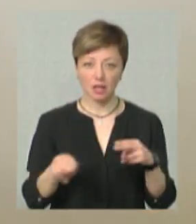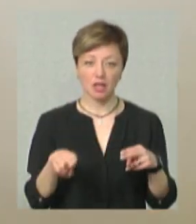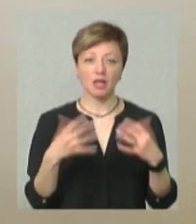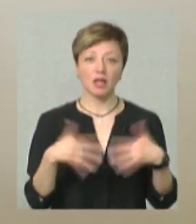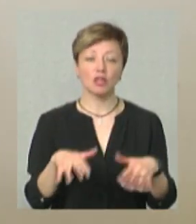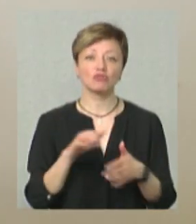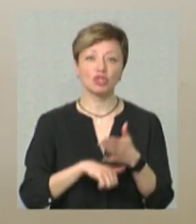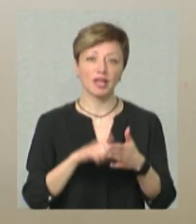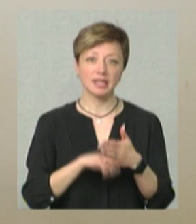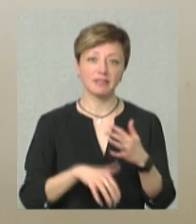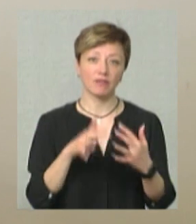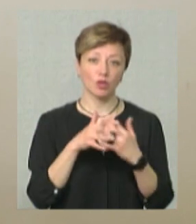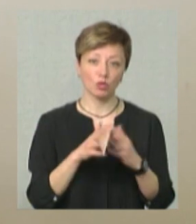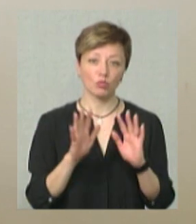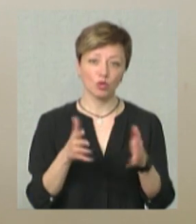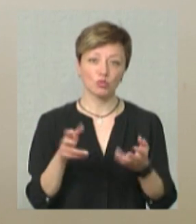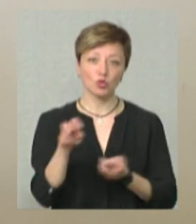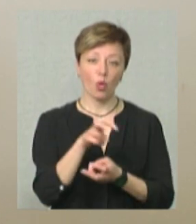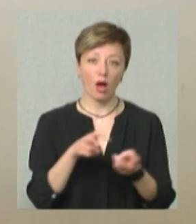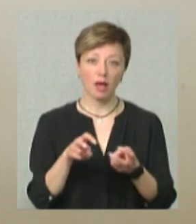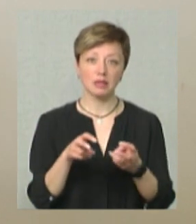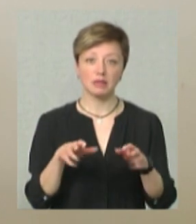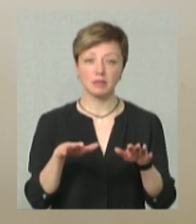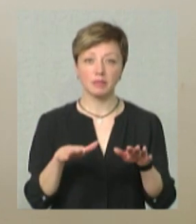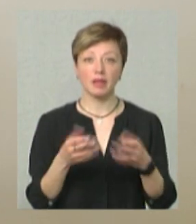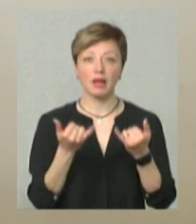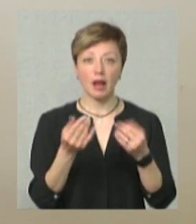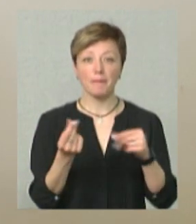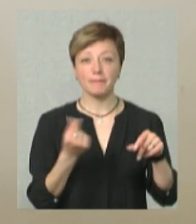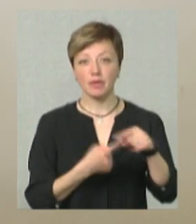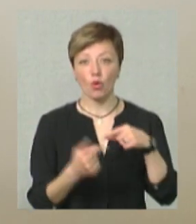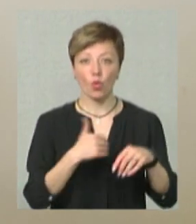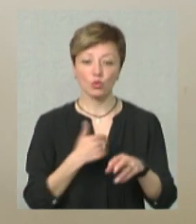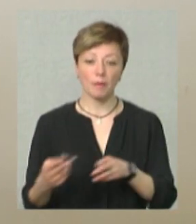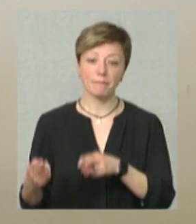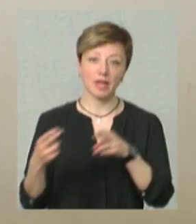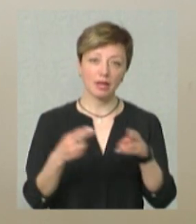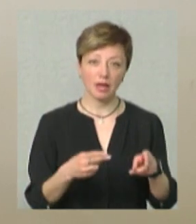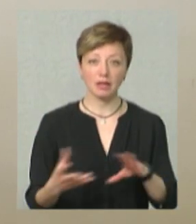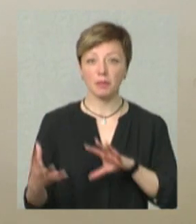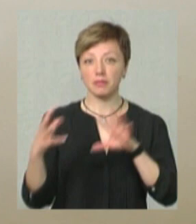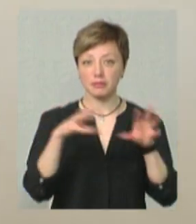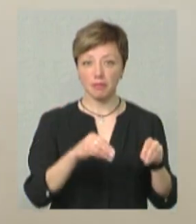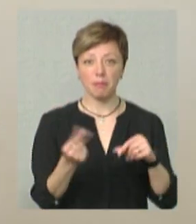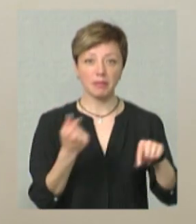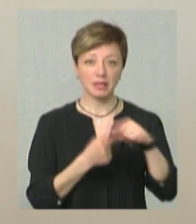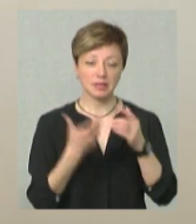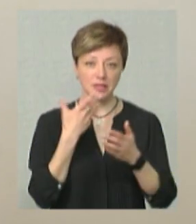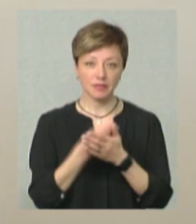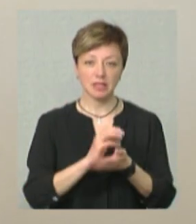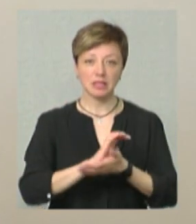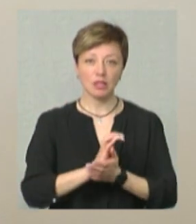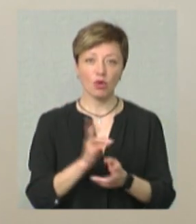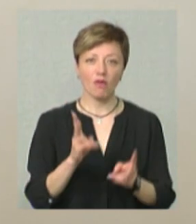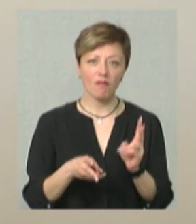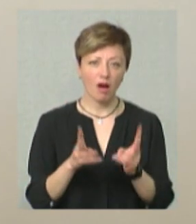будемо шукати такі землі для підприємців, які хочуть переїхати сюди, релокувати свій бізнес, сироварні